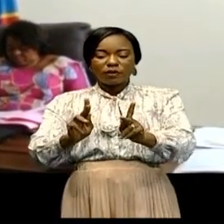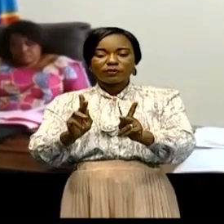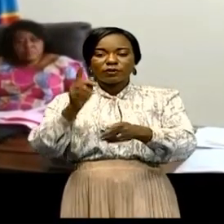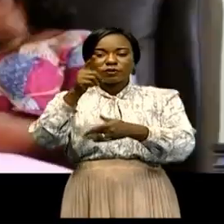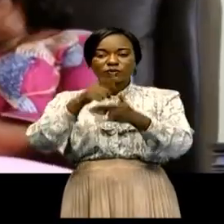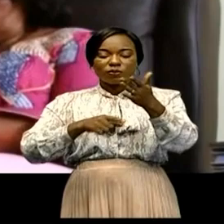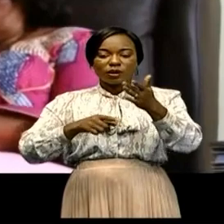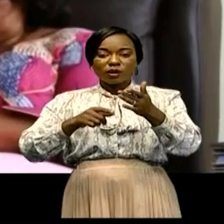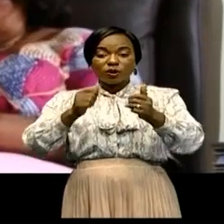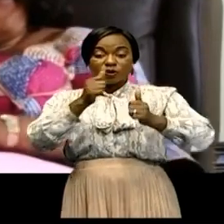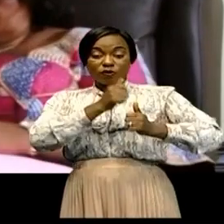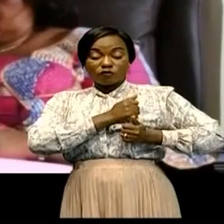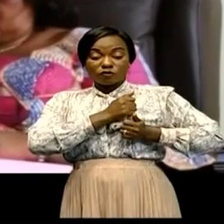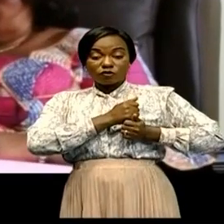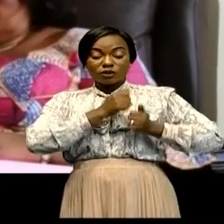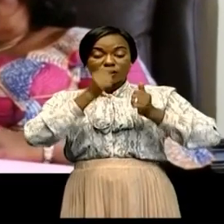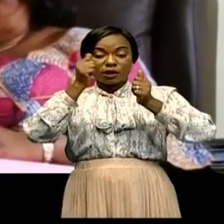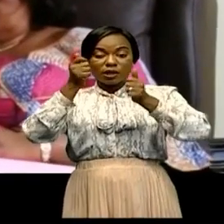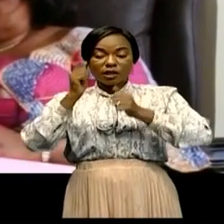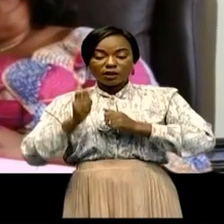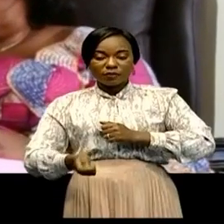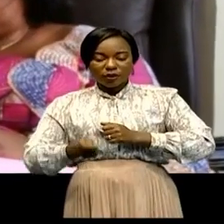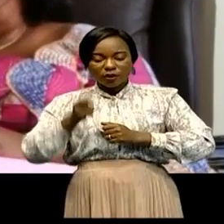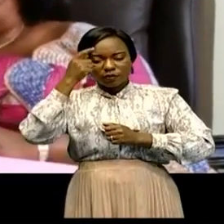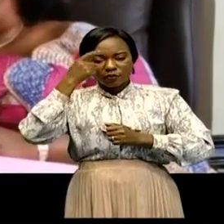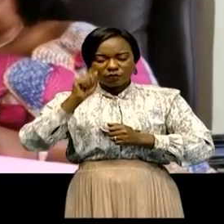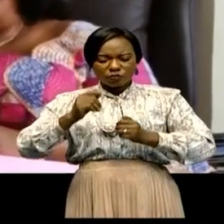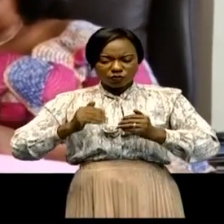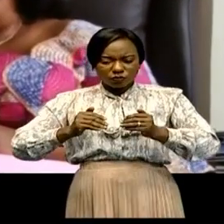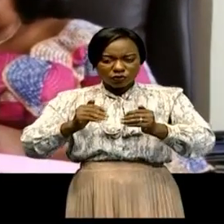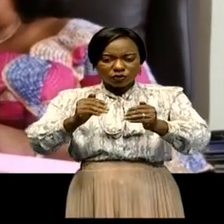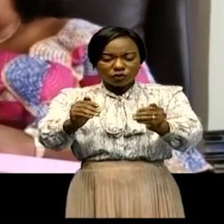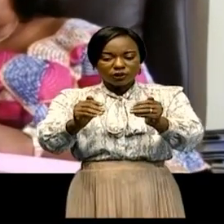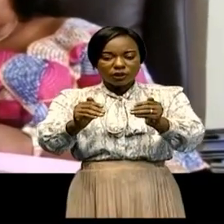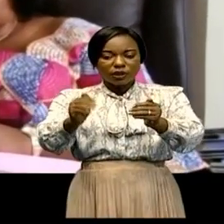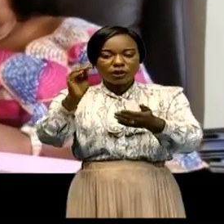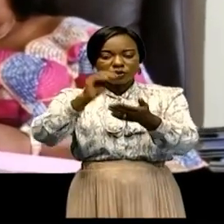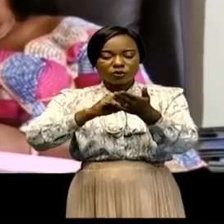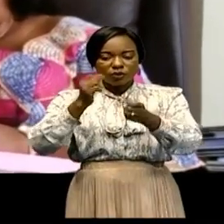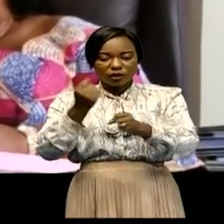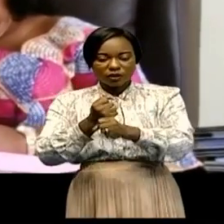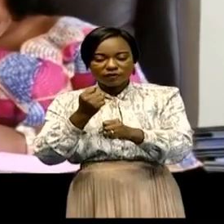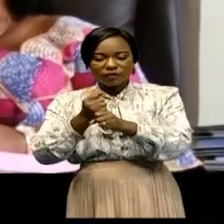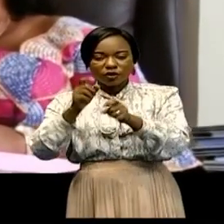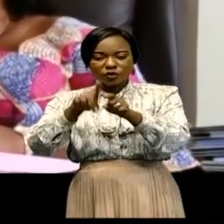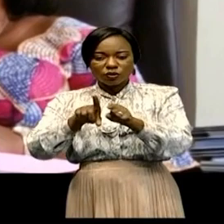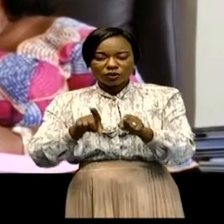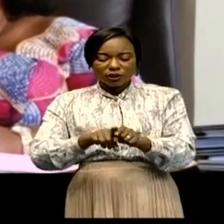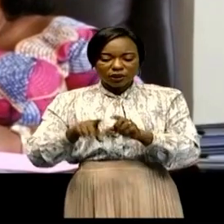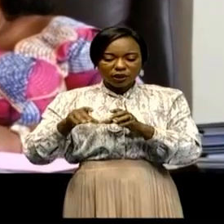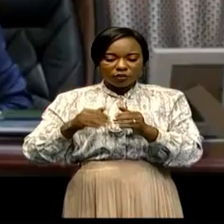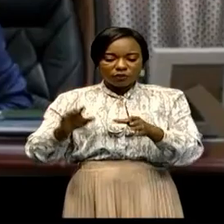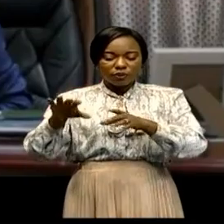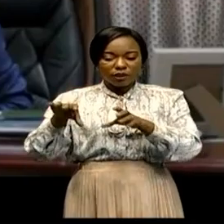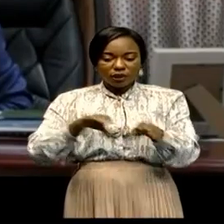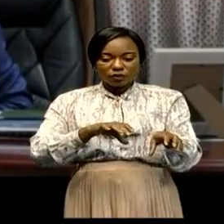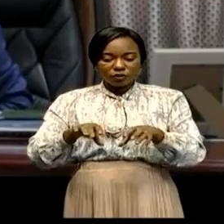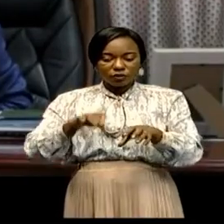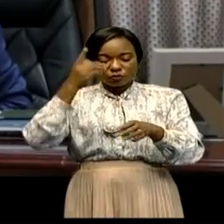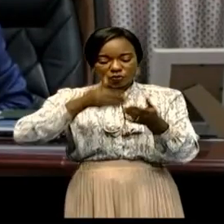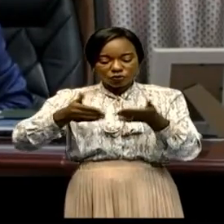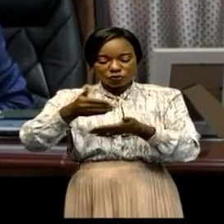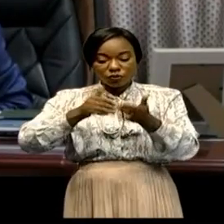à nos forces armées de consolider les acquis des opérations antérieures et à poursuivre des actions en vue de restaurer